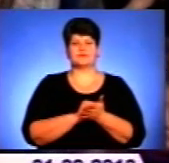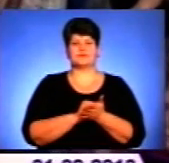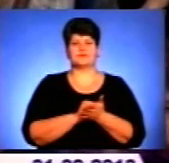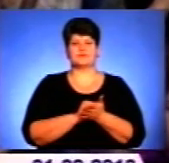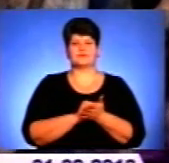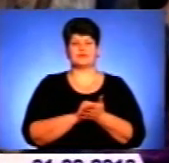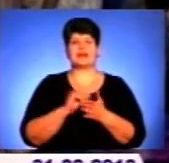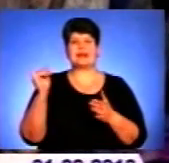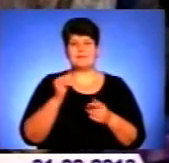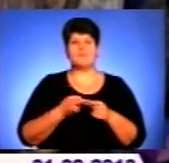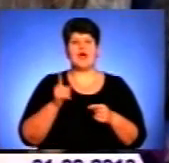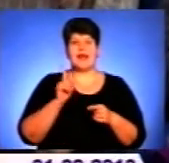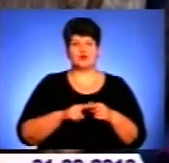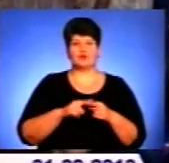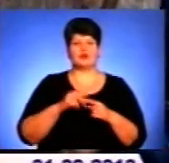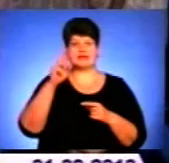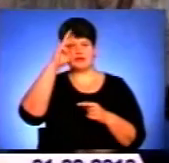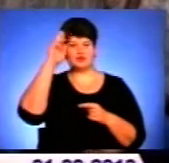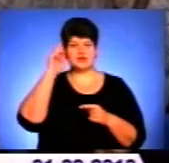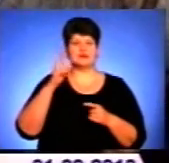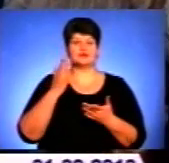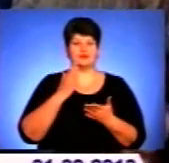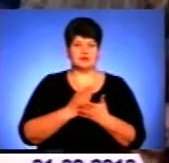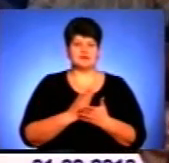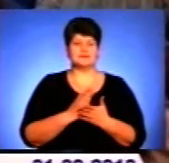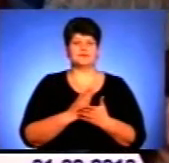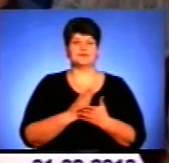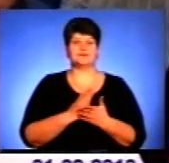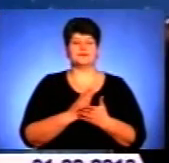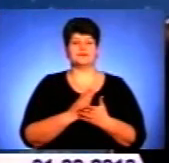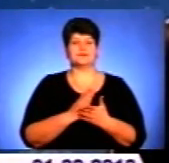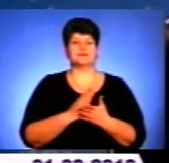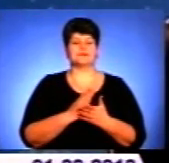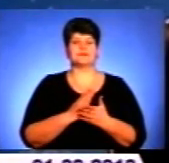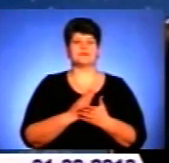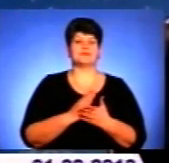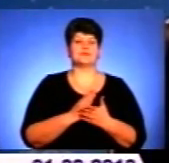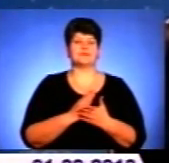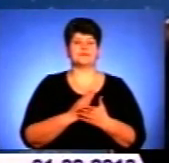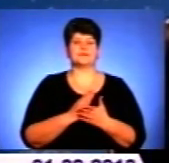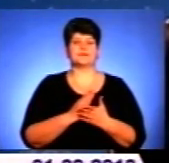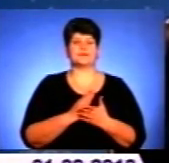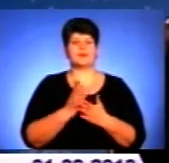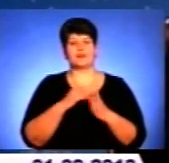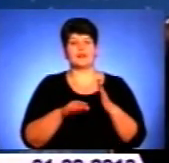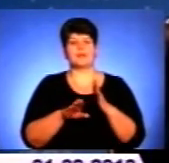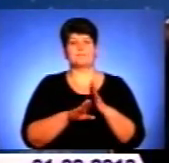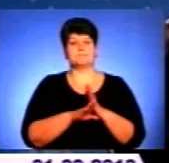і тому Тимошенко оказався під